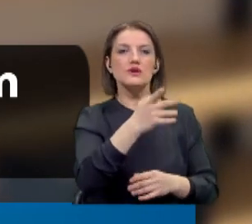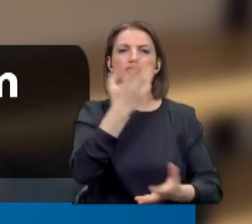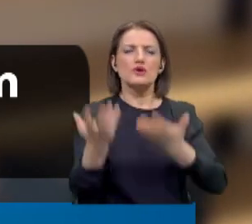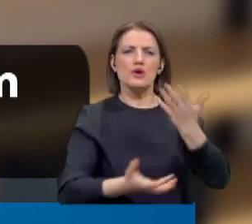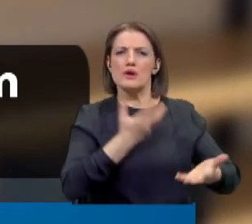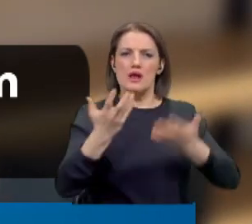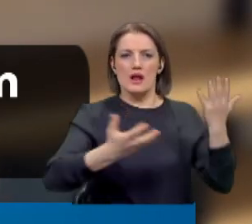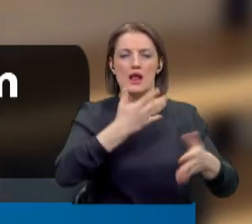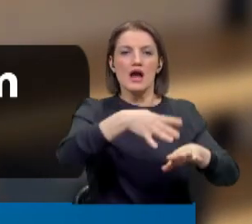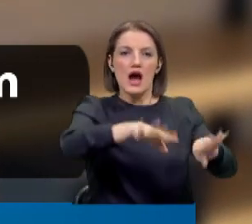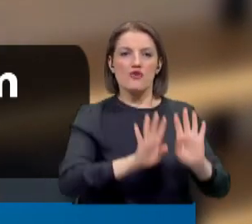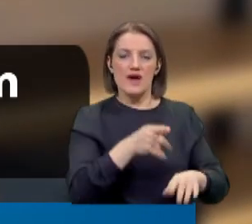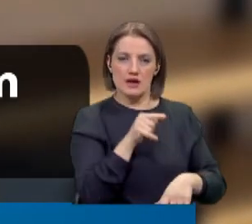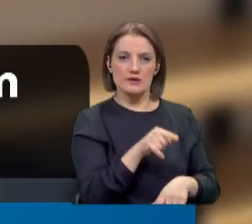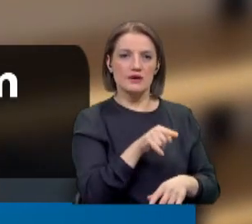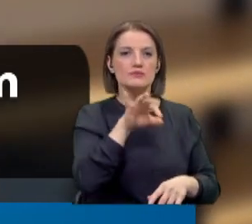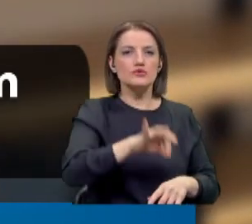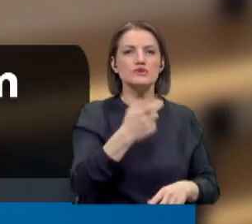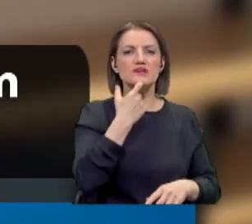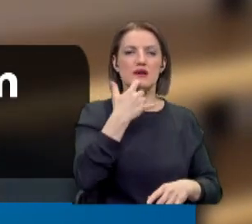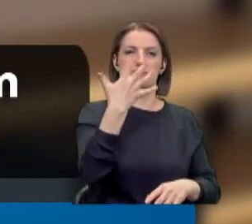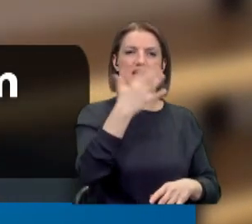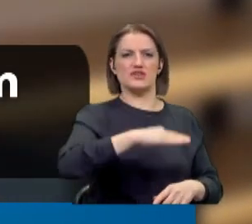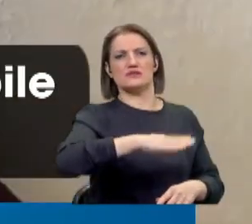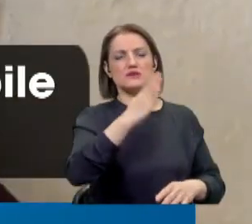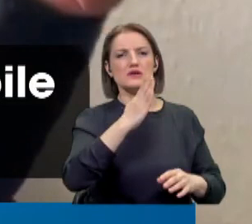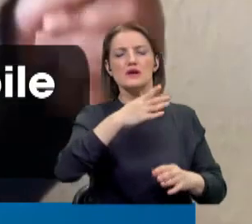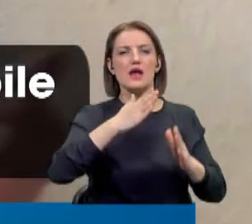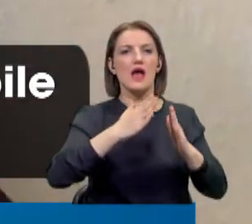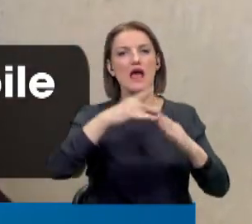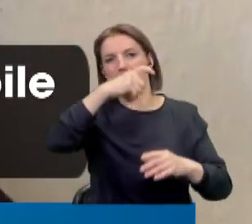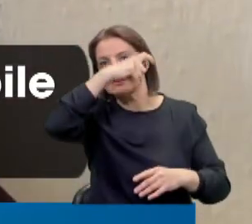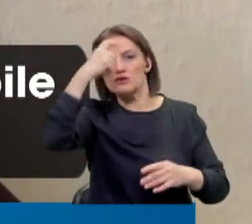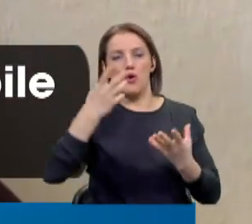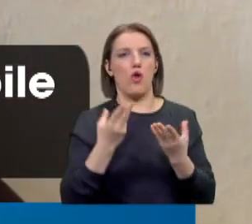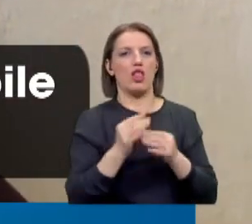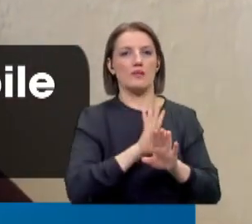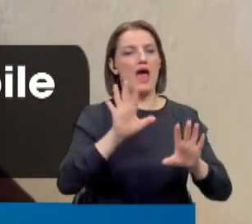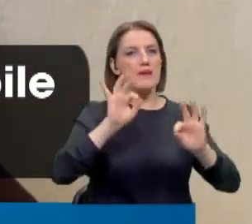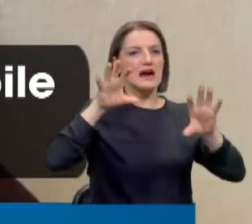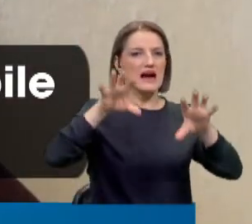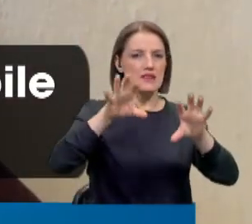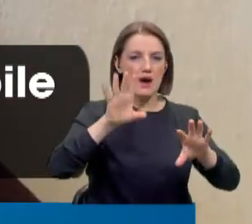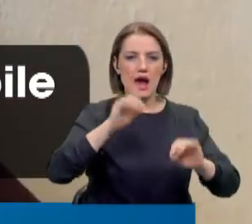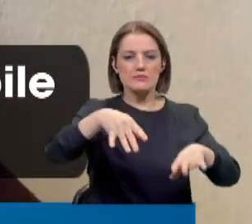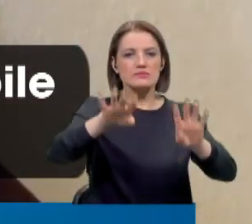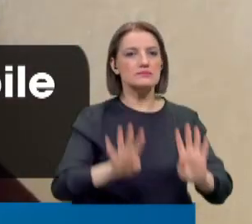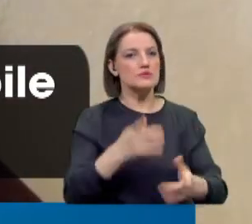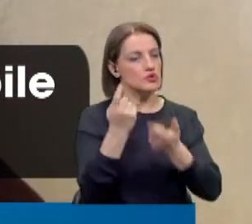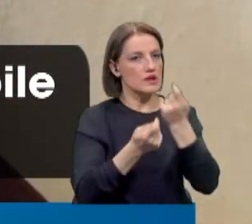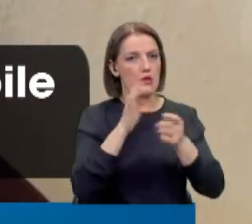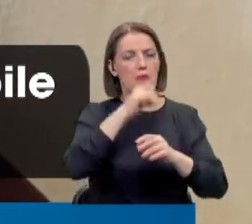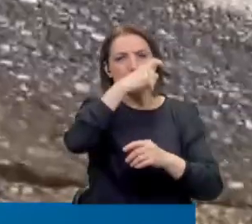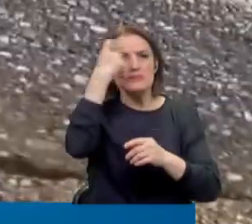yanan kaleferlerim bu sene 5'e aldığımda o da ısıtmıyor. Hem klima hem ısıtıcı kullanıyorum. O şekilde bile ısınamıyorum.